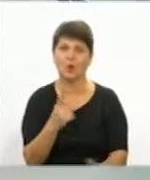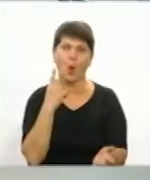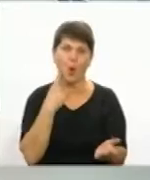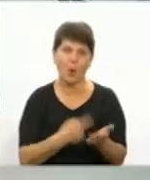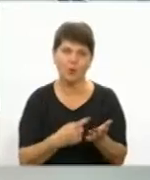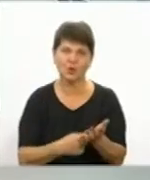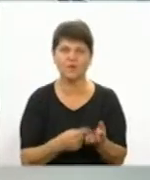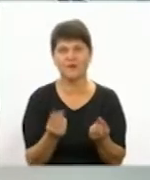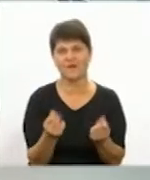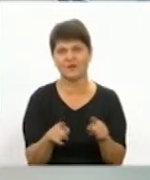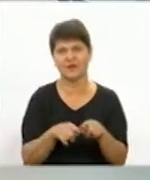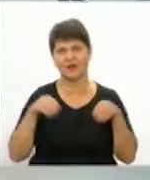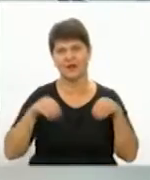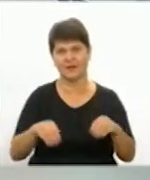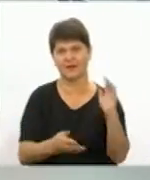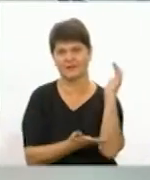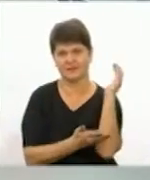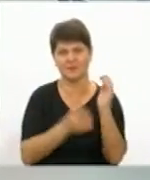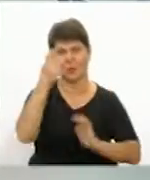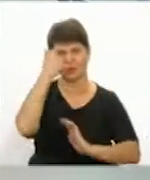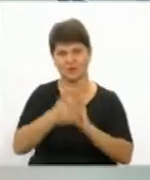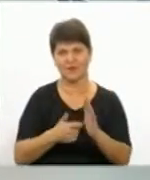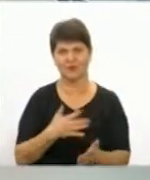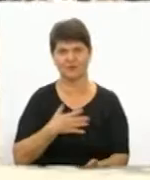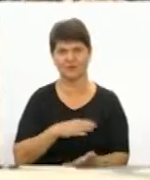така вартість саджанців, дізнавалася Олена Карбівська.